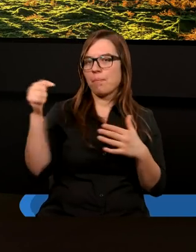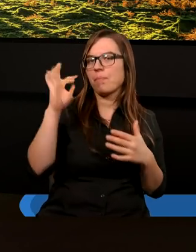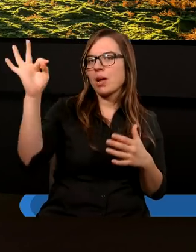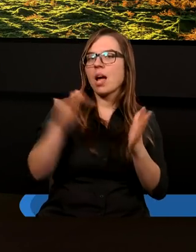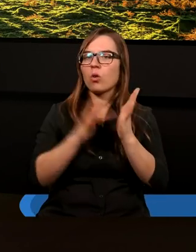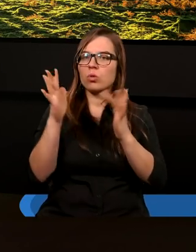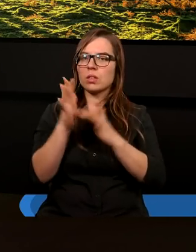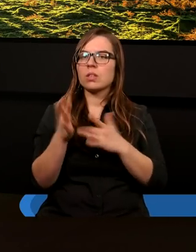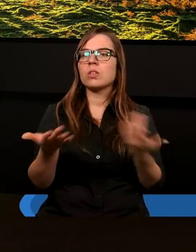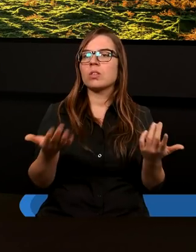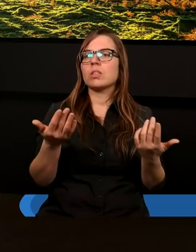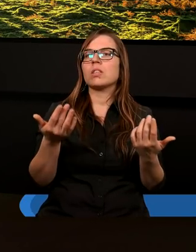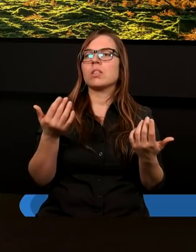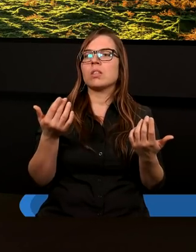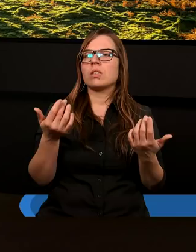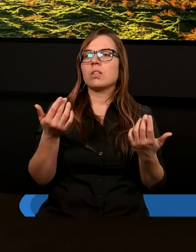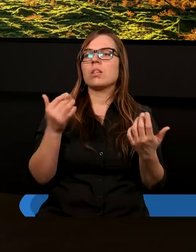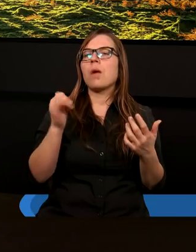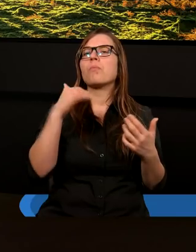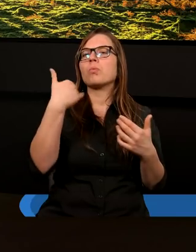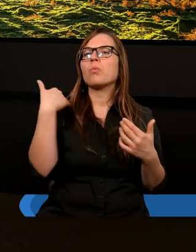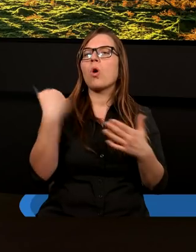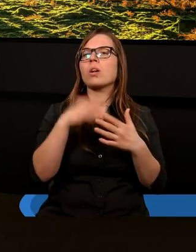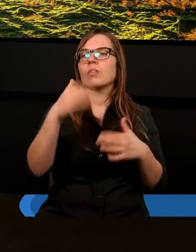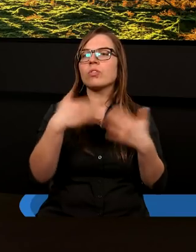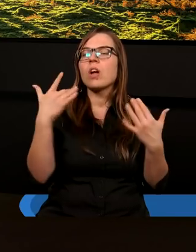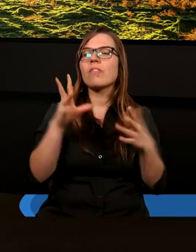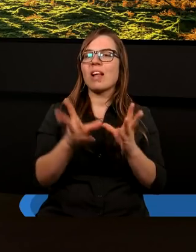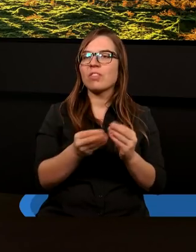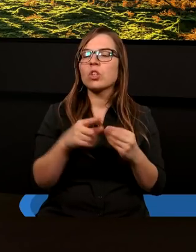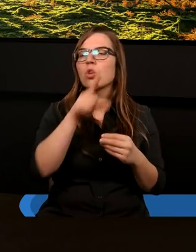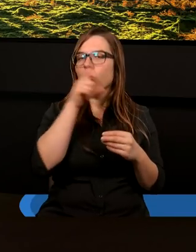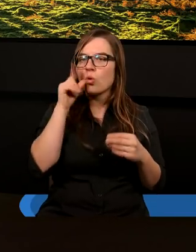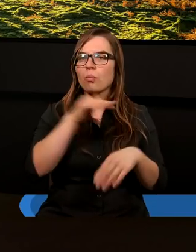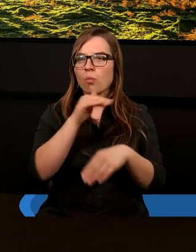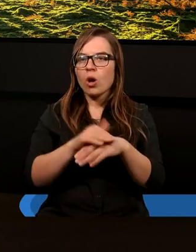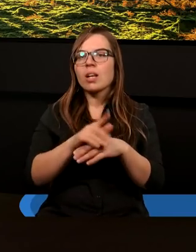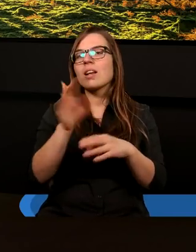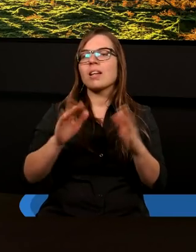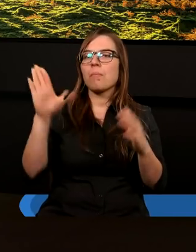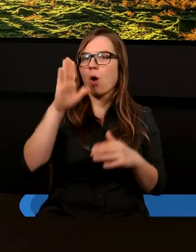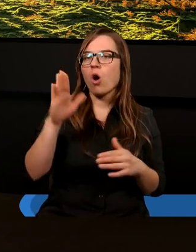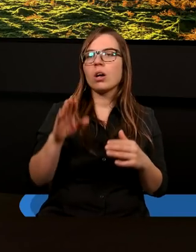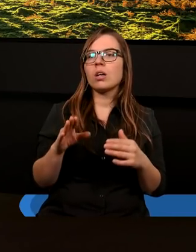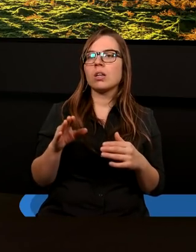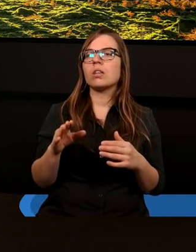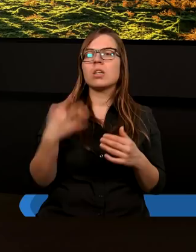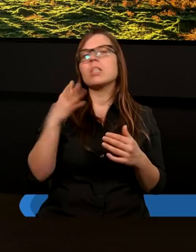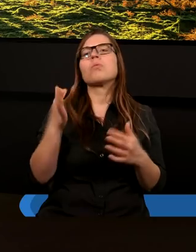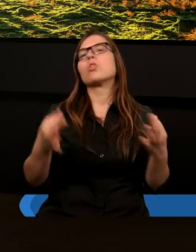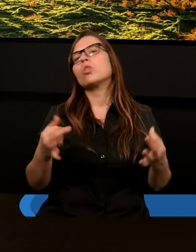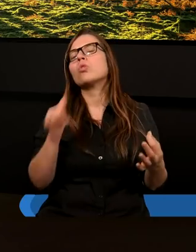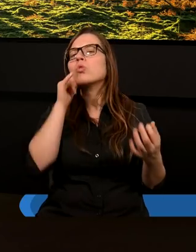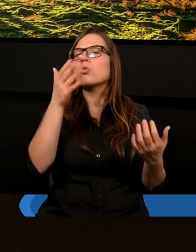Pana Jezusa, tak jakby to był ostatni dzień Twojego życia. Bądź pojednany ze wszystkimi ludźmi i z Panem Bogiem, bo nie wiesz, czy jutro